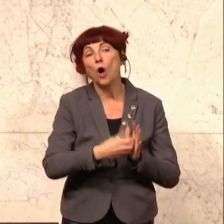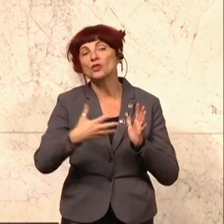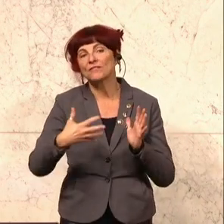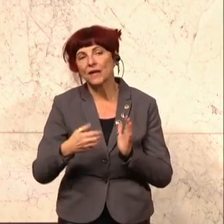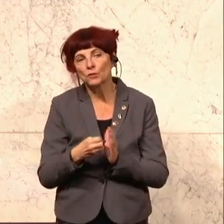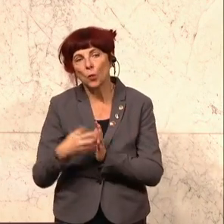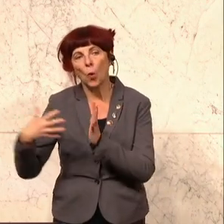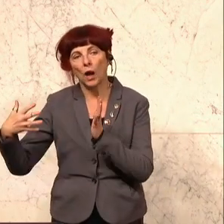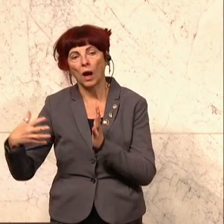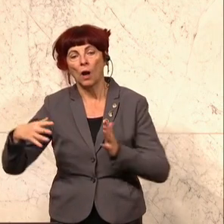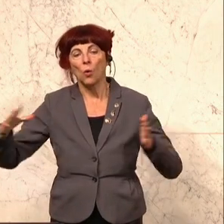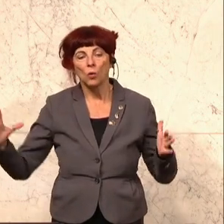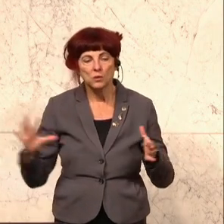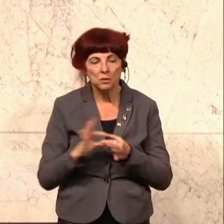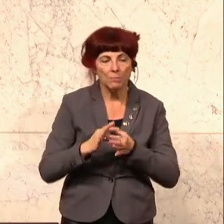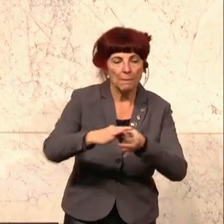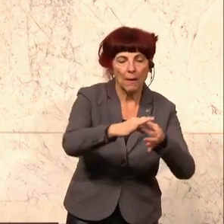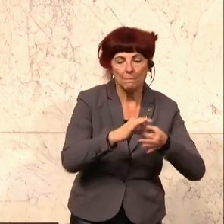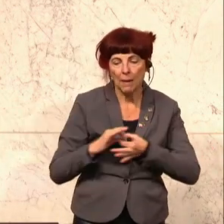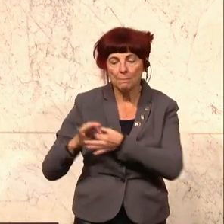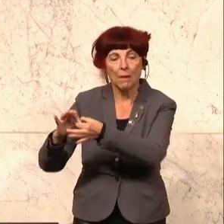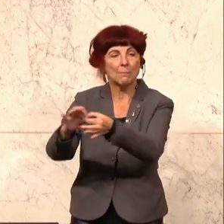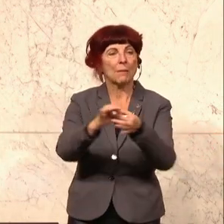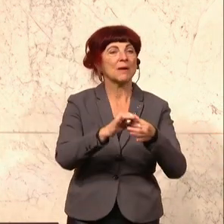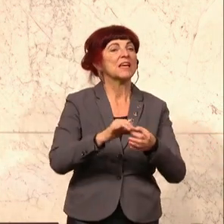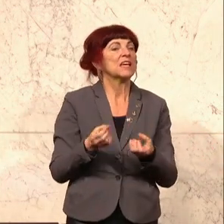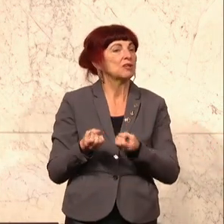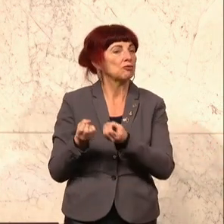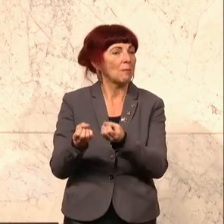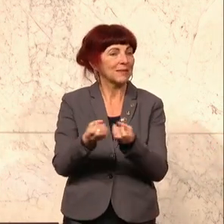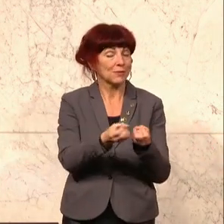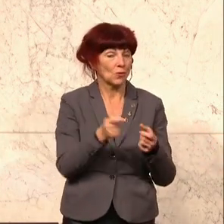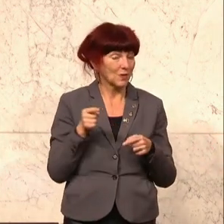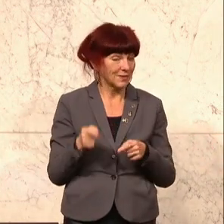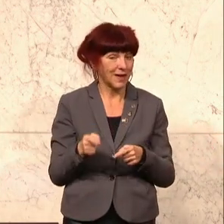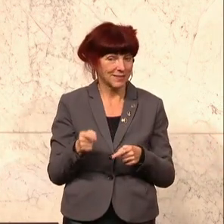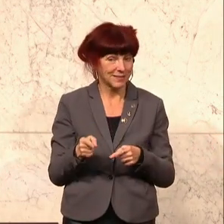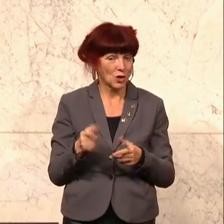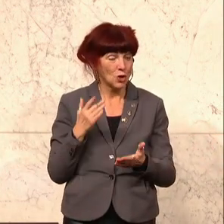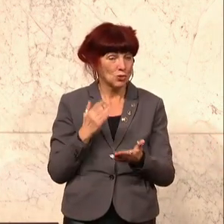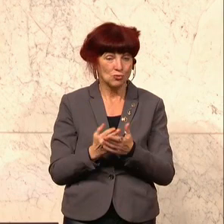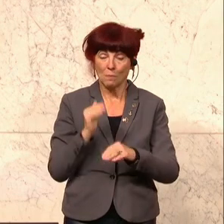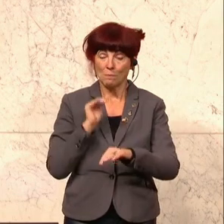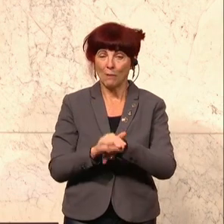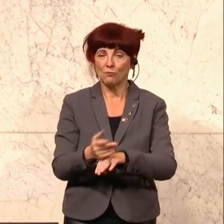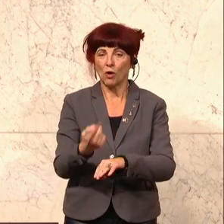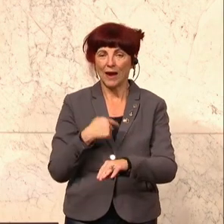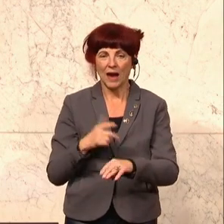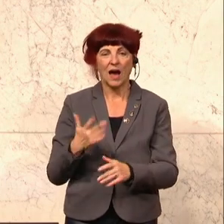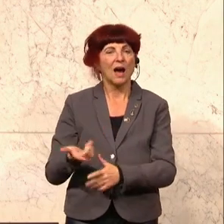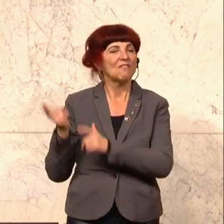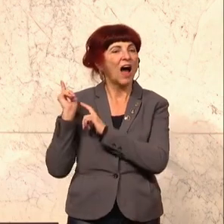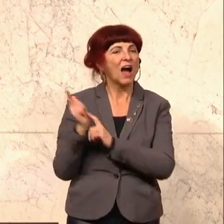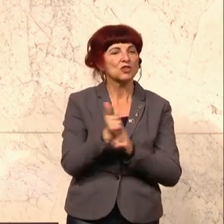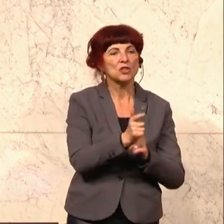Zusammenführung dieser Informationen. Das hat sich herausgestellt in der Aufarbeitung des Anschlags von 9